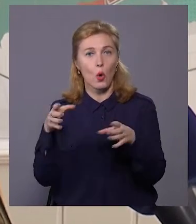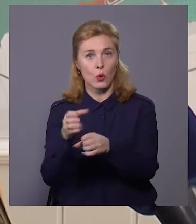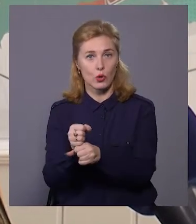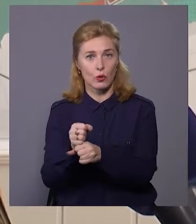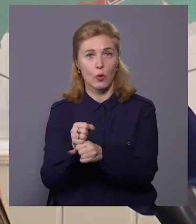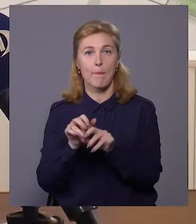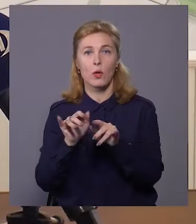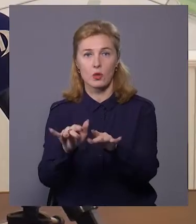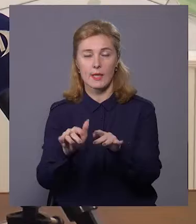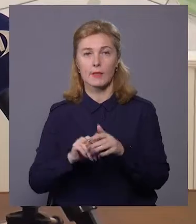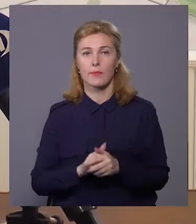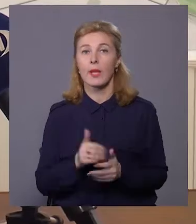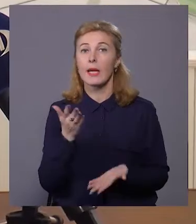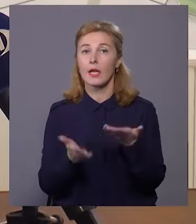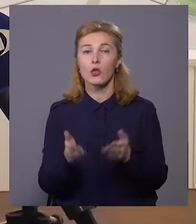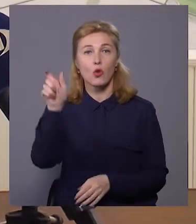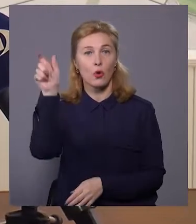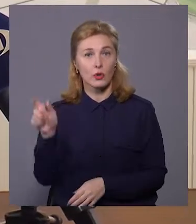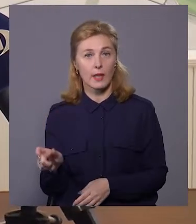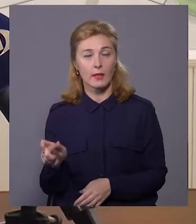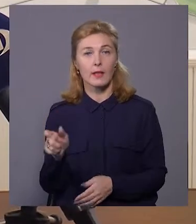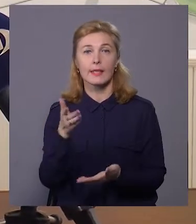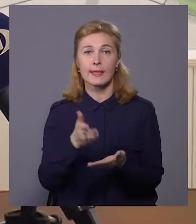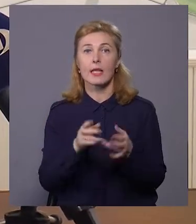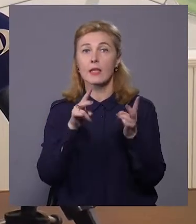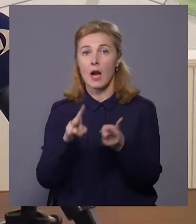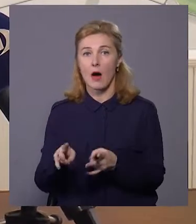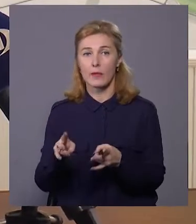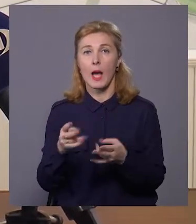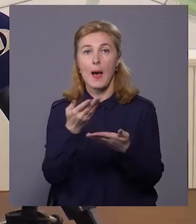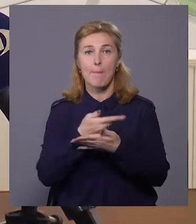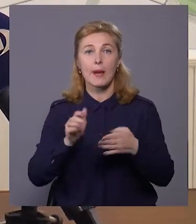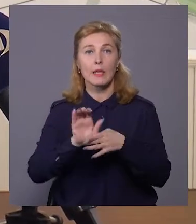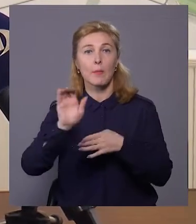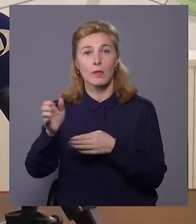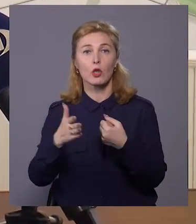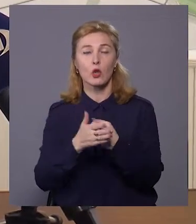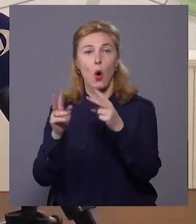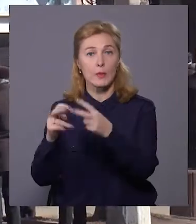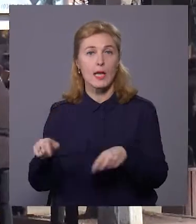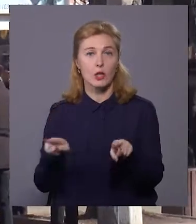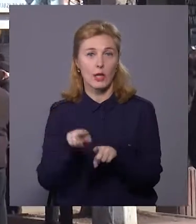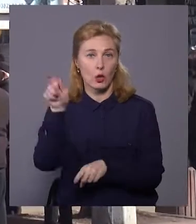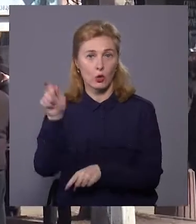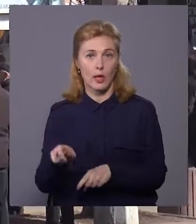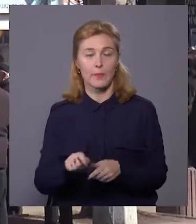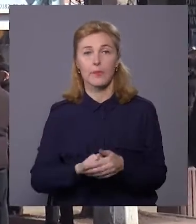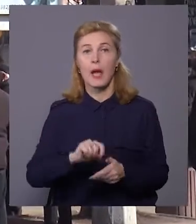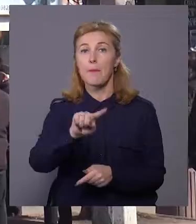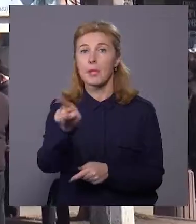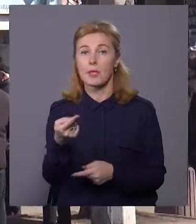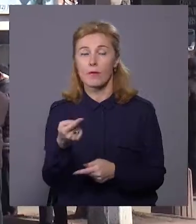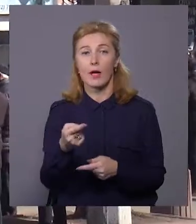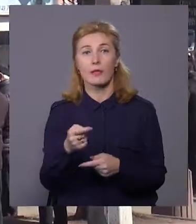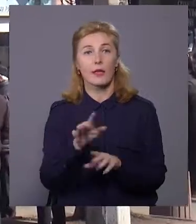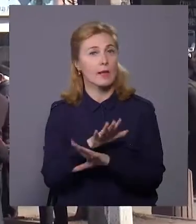процесі. Якщо в людей є травми, то, відповідно, ми направляємо на дообстеження таких людей. Призивати на цьому етапі